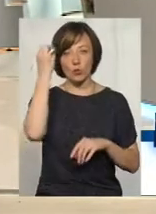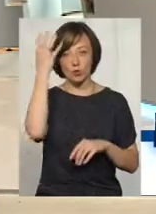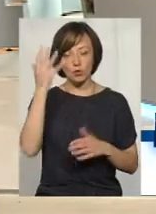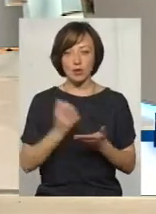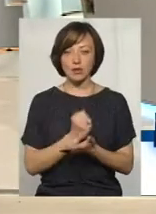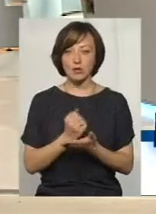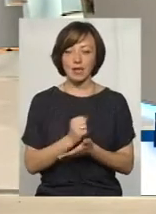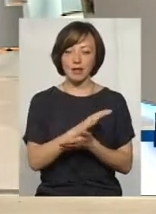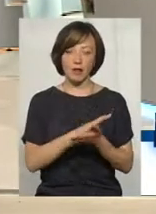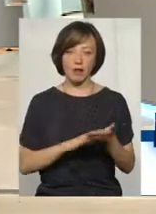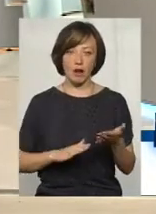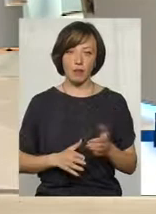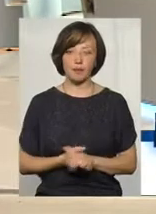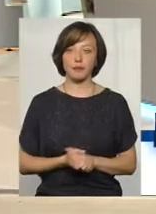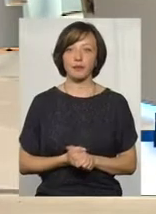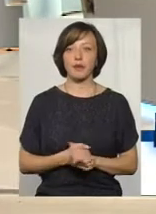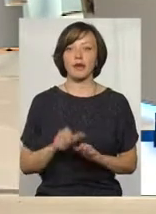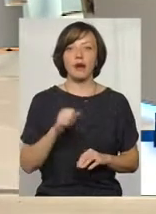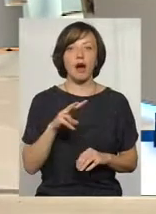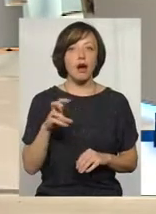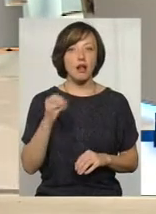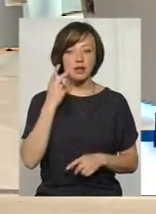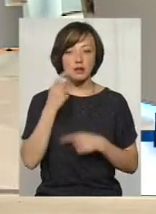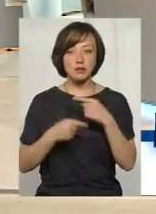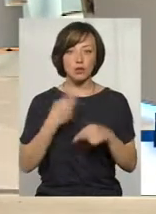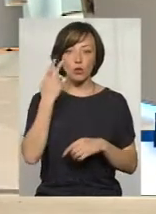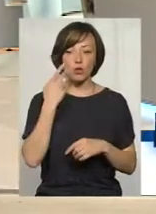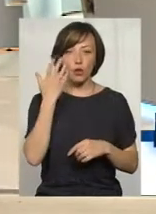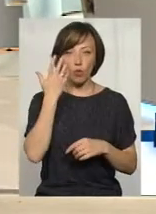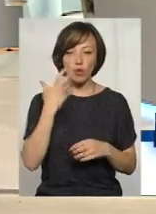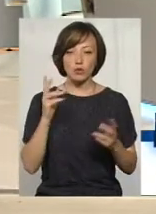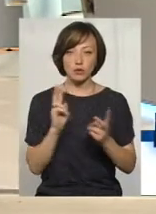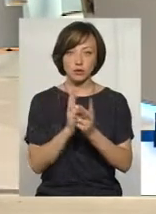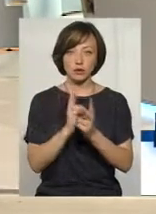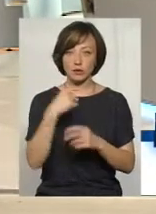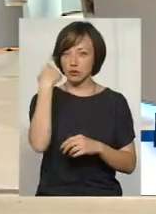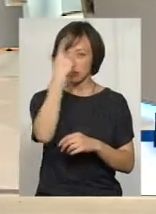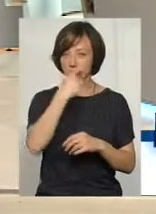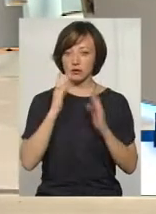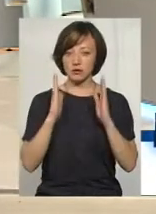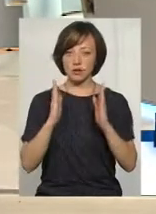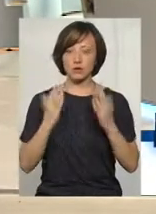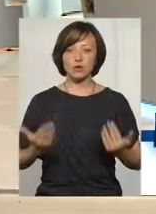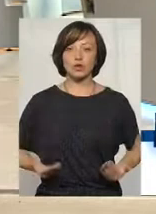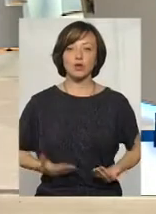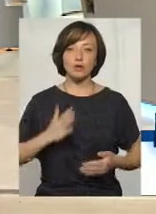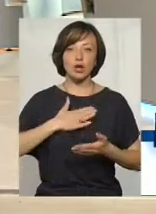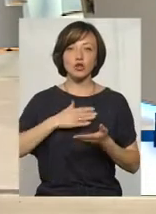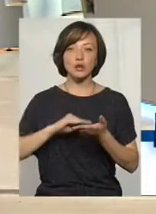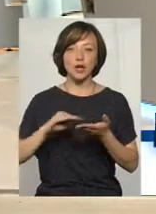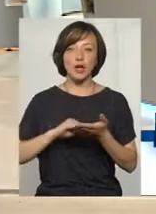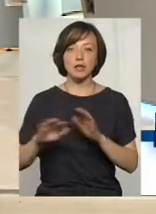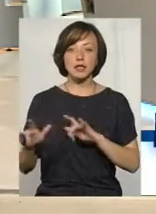здобутки і так далі. Але завжди, коли зустрічаєшся безпосередньо, от з чимось в житті, особливо в нашій журналістській